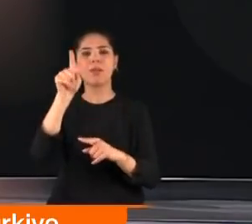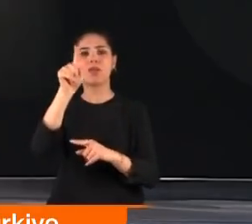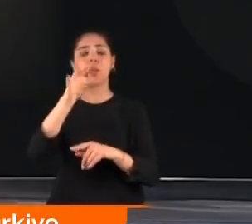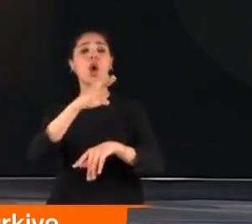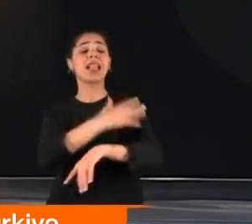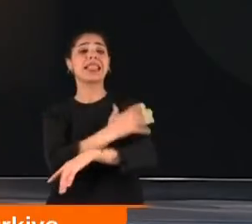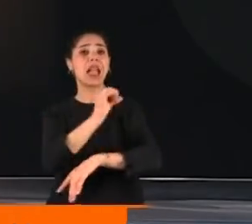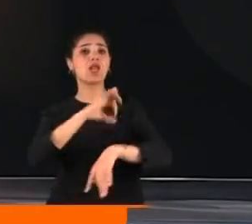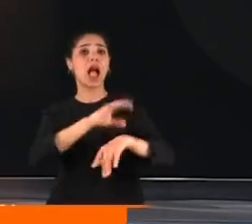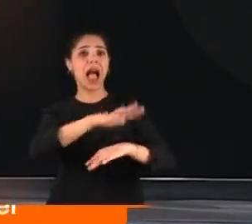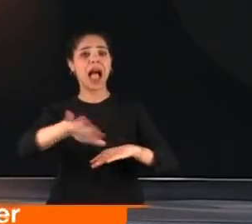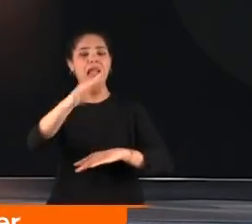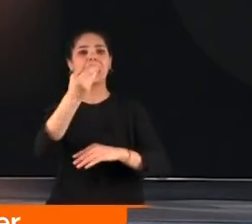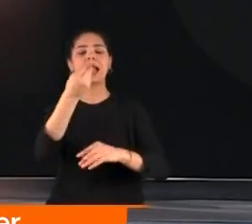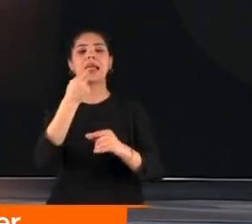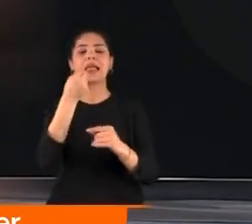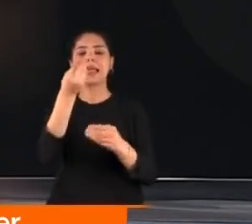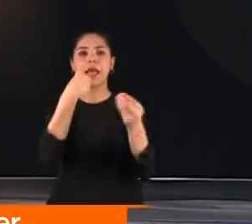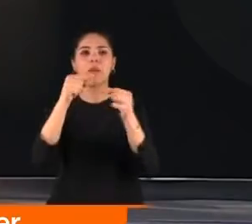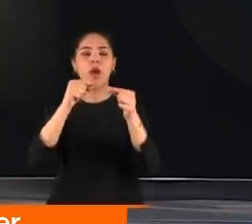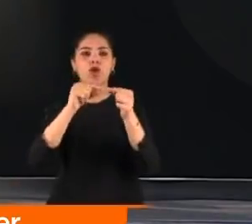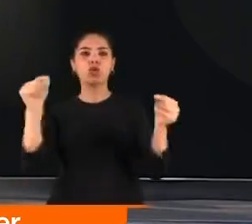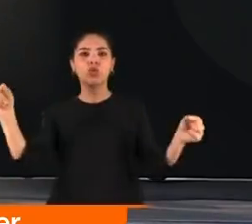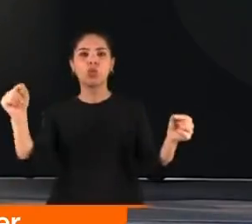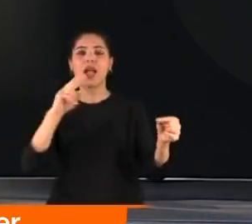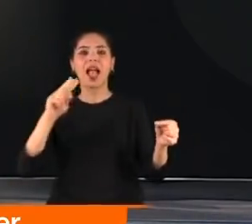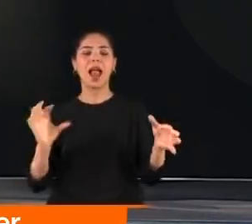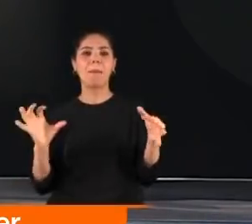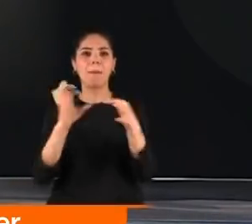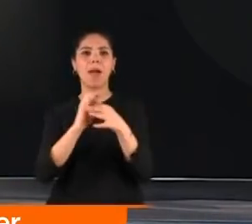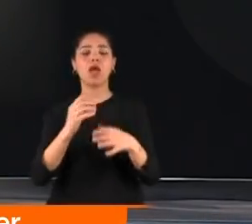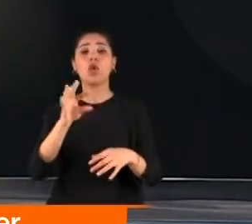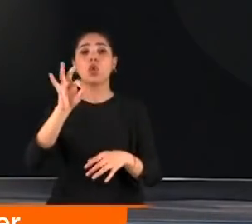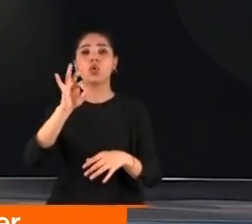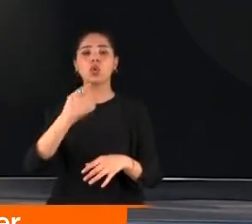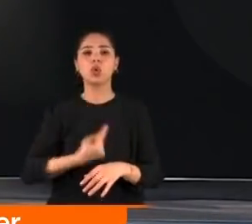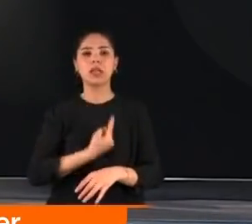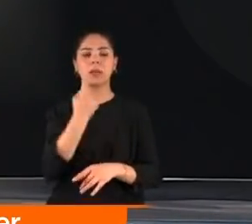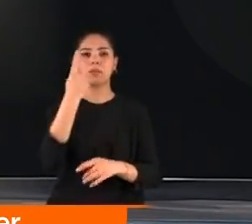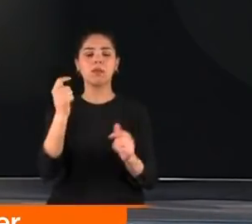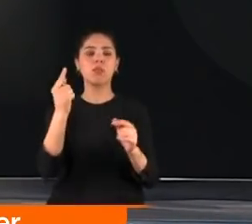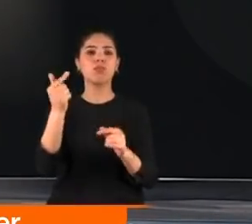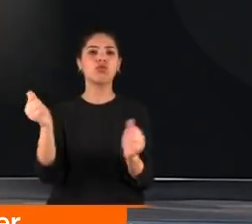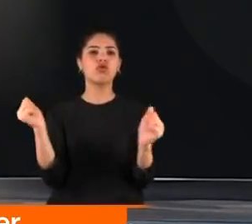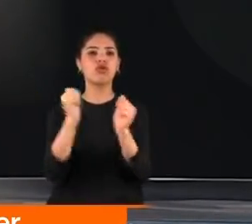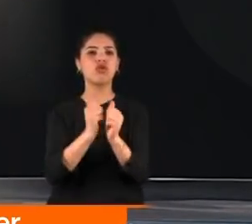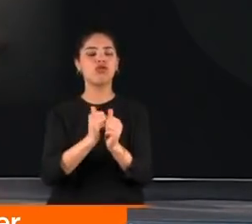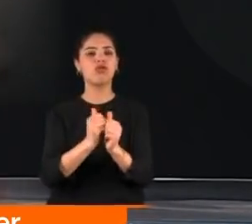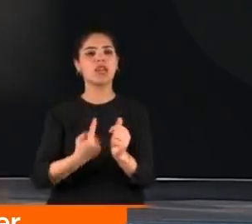olmaya dayan yemek yeme çubuklarına elektrik bağlayan Japon bilim insanları tuzluluk hissini bir buçuk kat arttırmayı başardı.